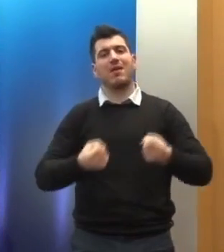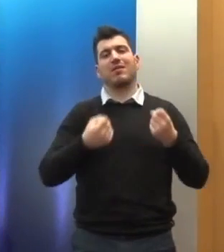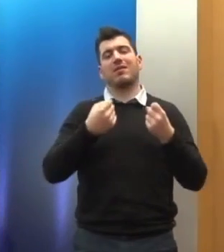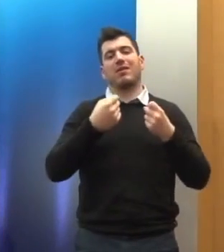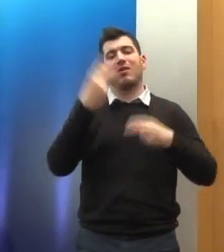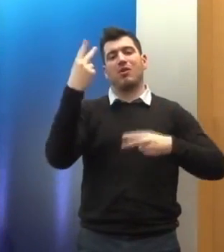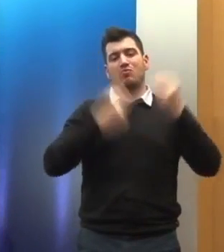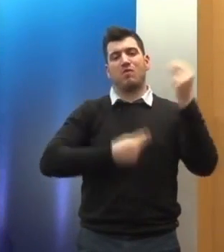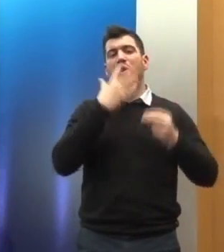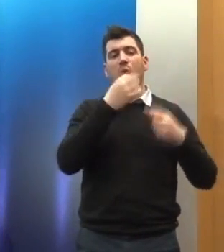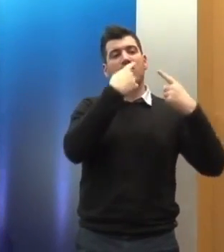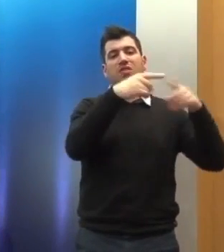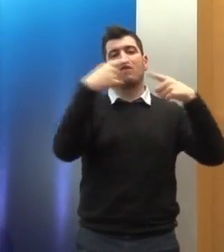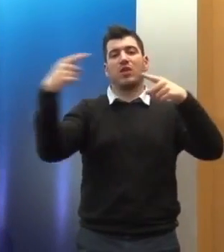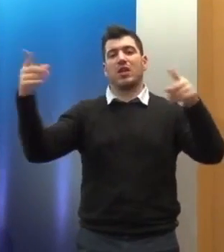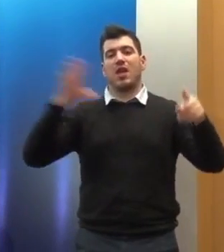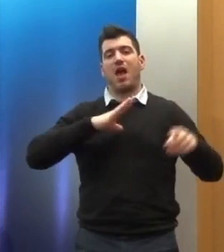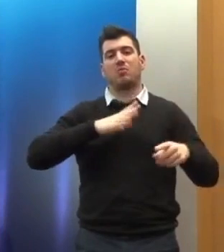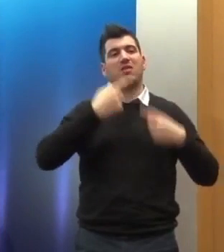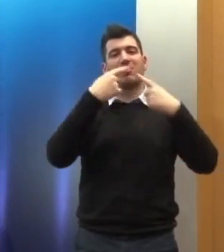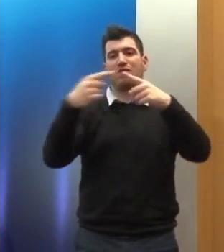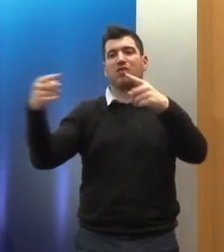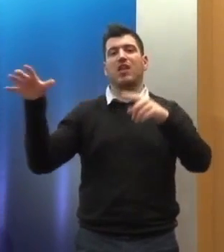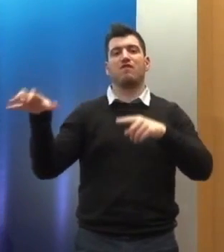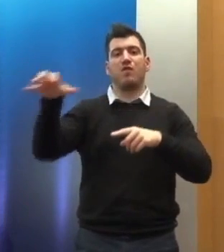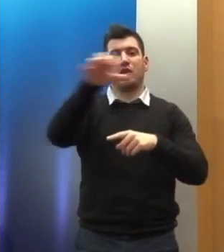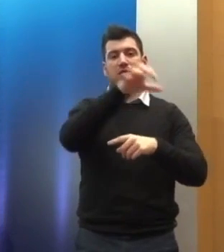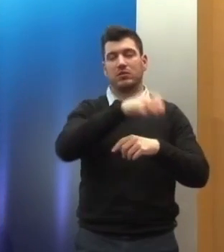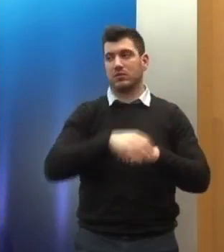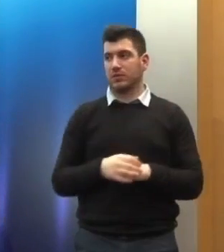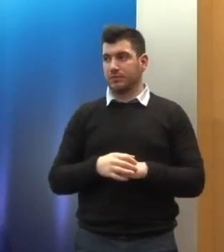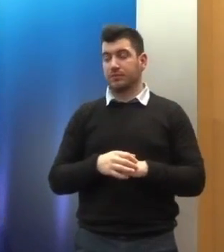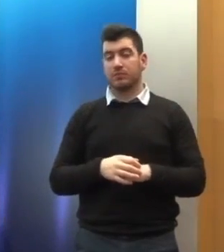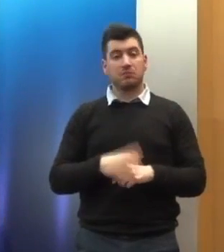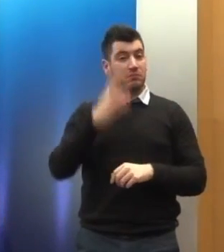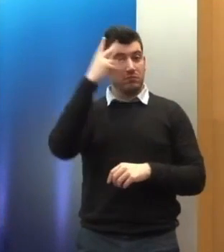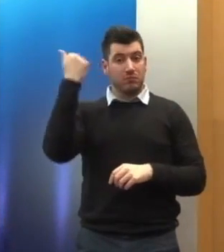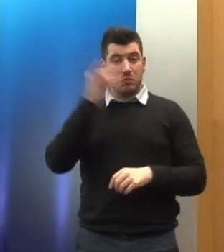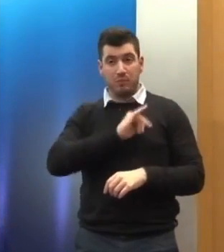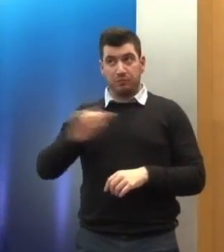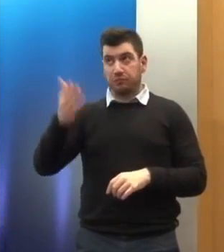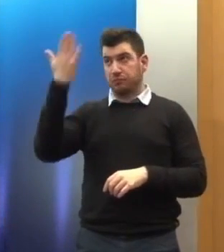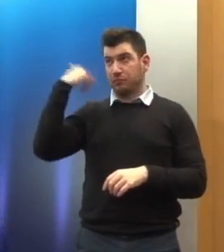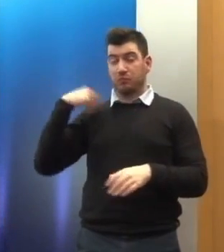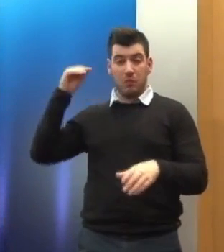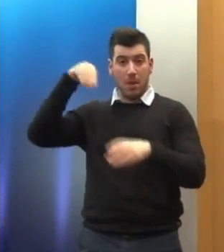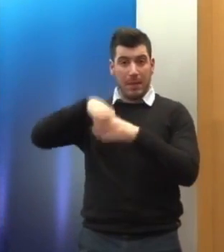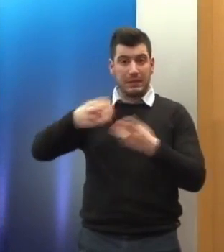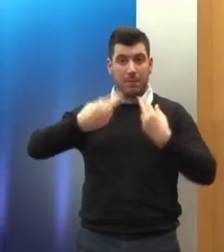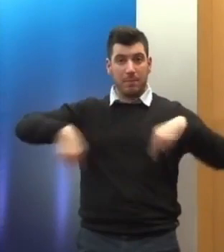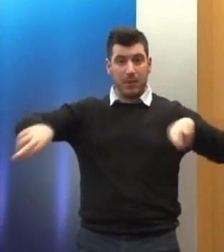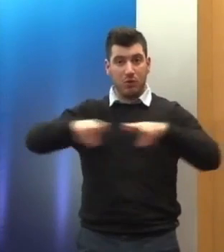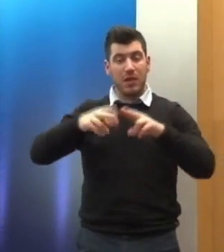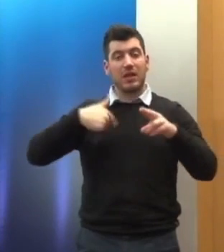εταιρότητας μας δημιουργούν ένα πρόβλημα δεν θα ξεχάσω ότι πριν από μερικά χρόνια όταν ήμουν στην Επιτροπή για την